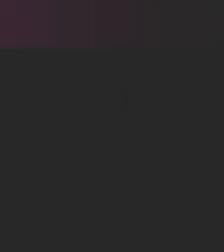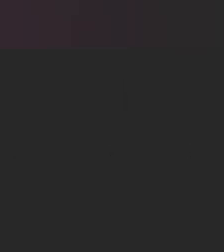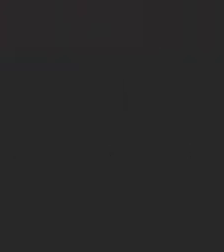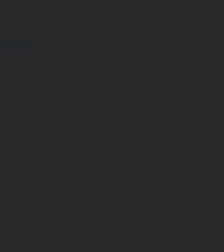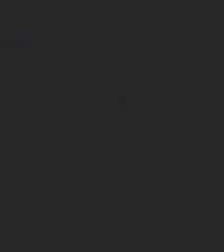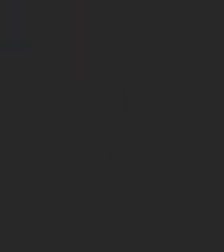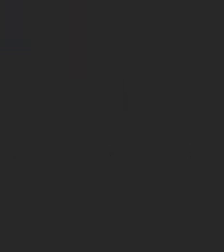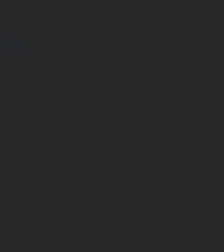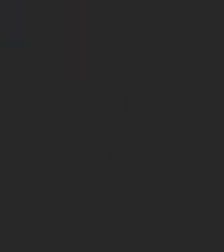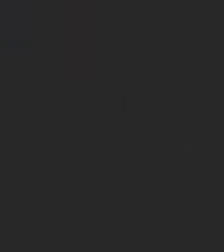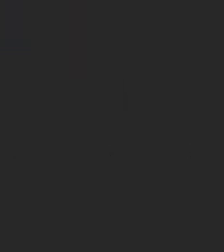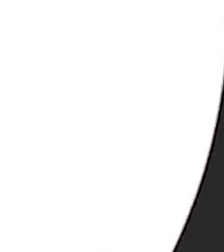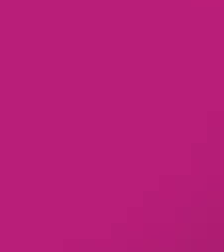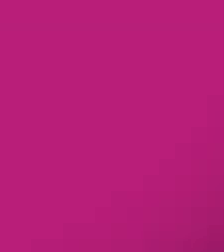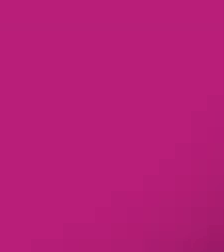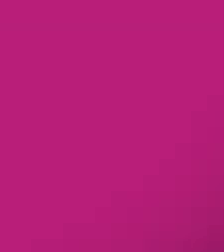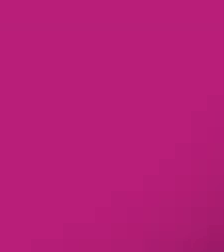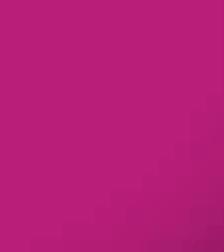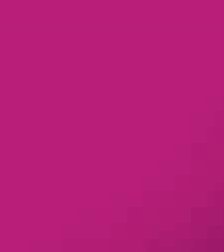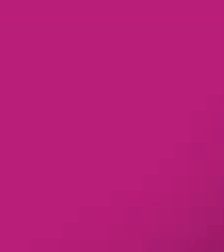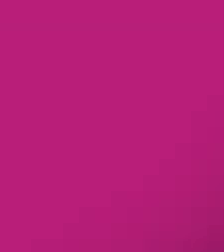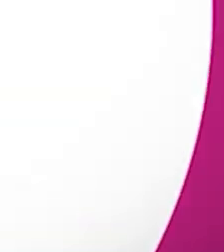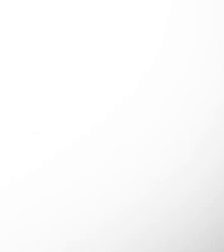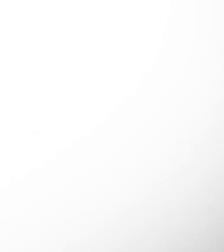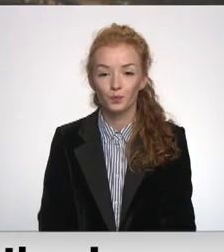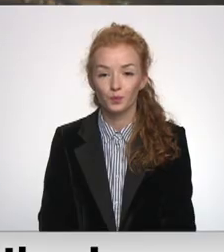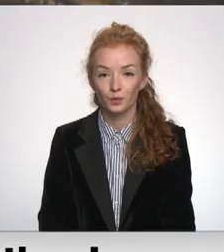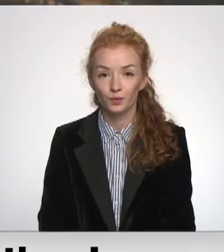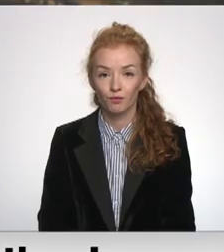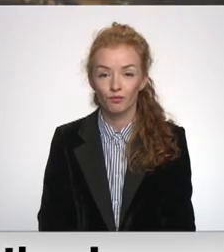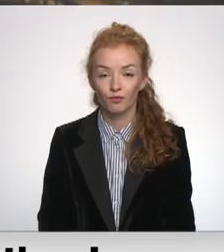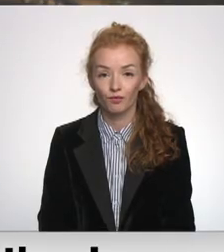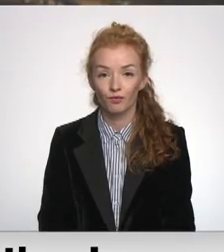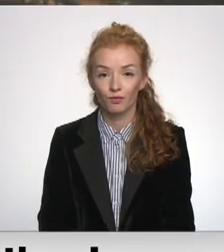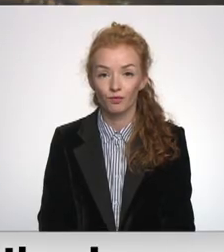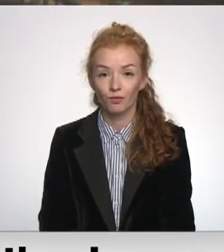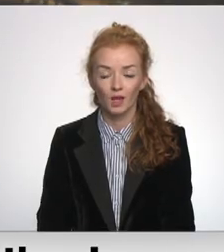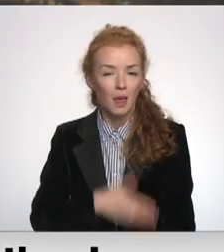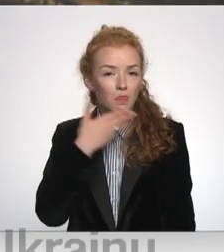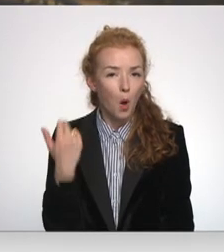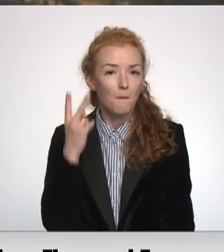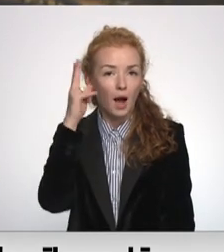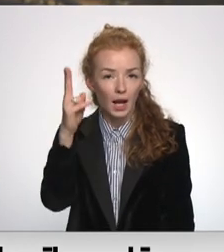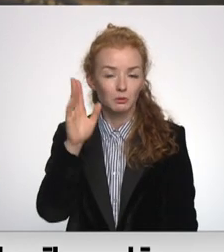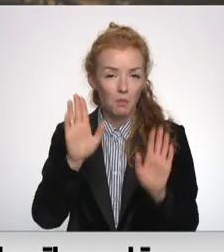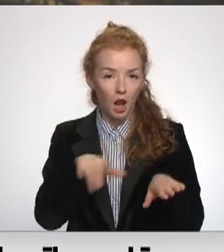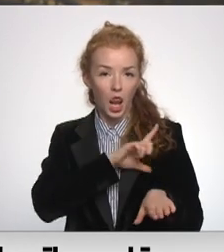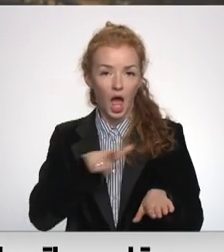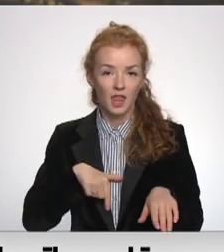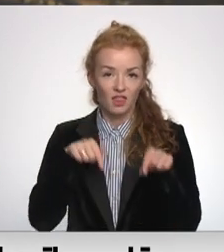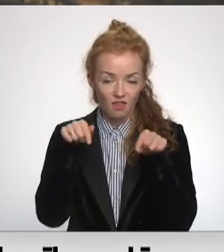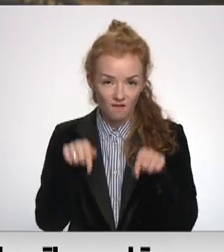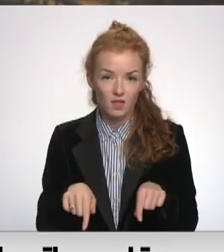Re! Viss ēters ir te! Nav pārliecības par Latvijā līdz